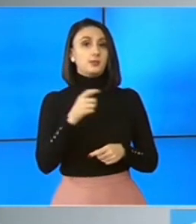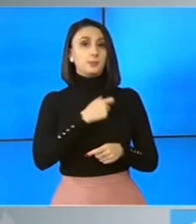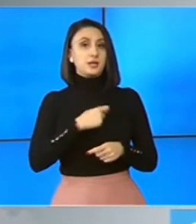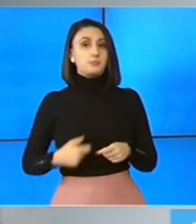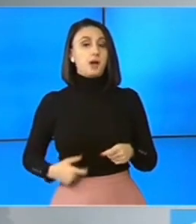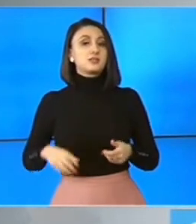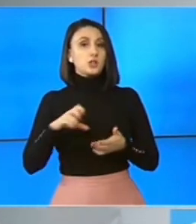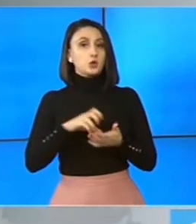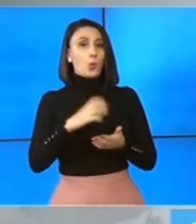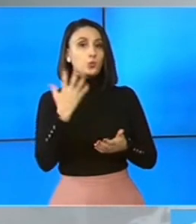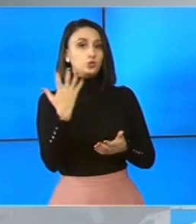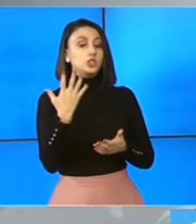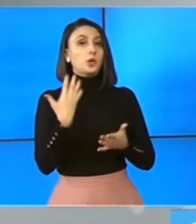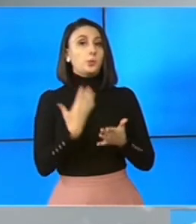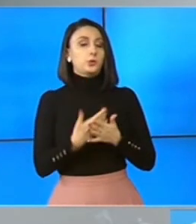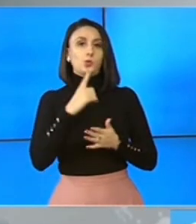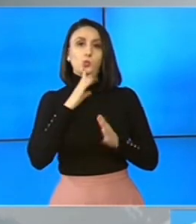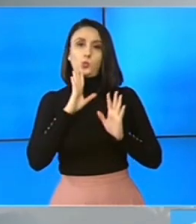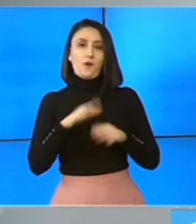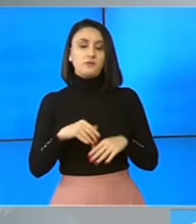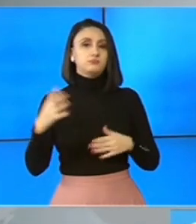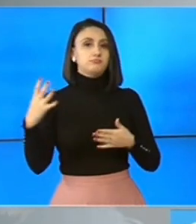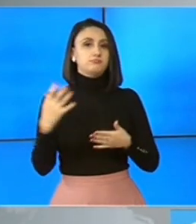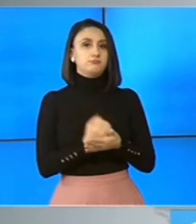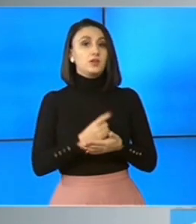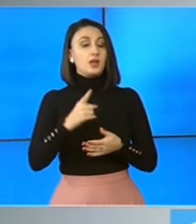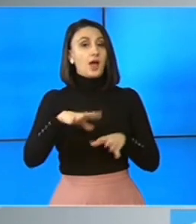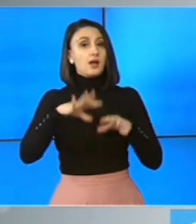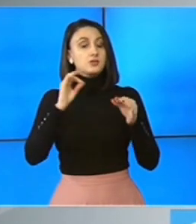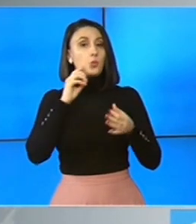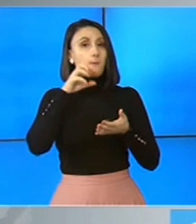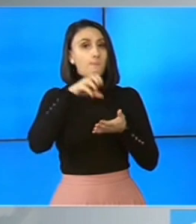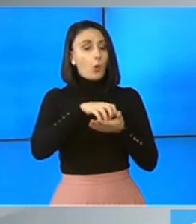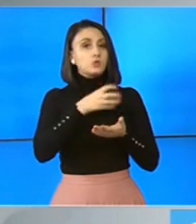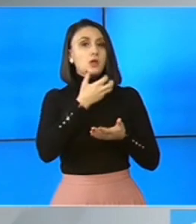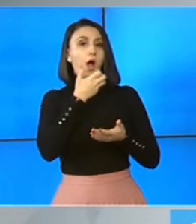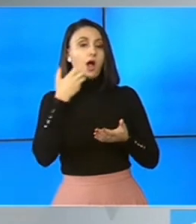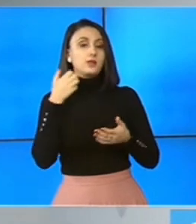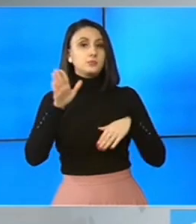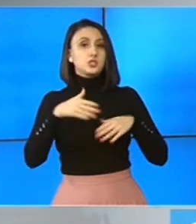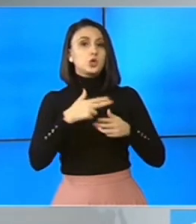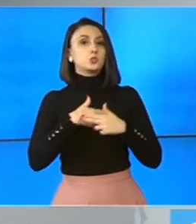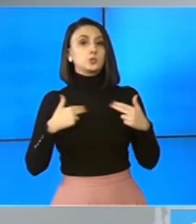primăria sectorului 5, pentru că nu a avut zorze izbândă, i-a găsit un post călduț la Ministerul Justiției.